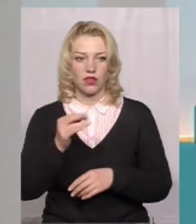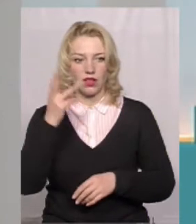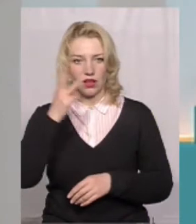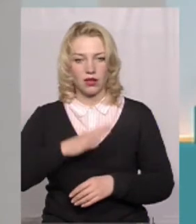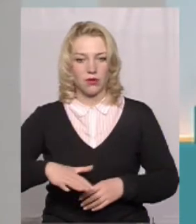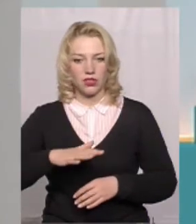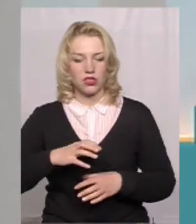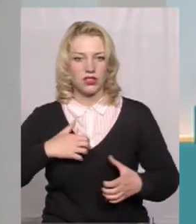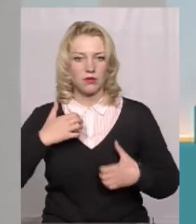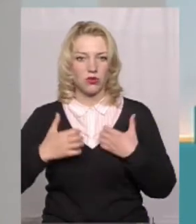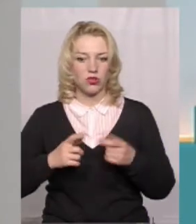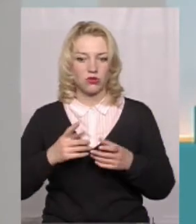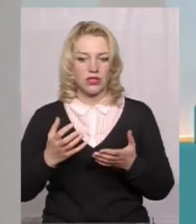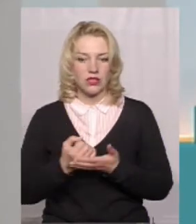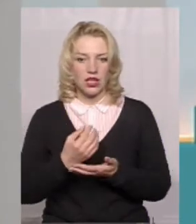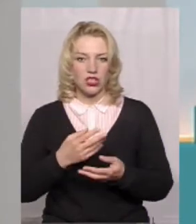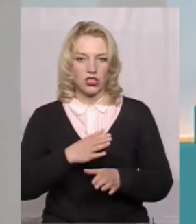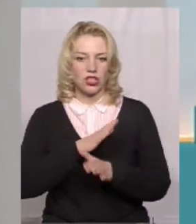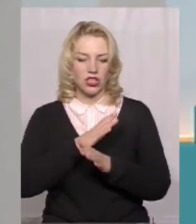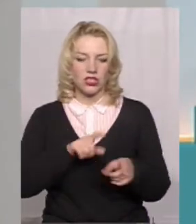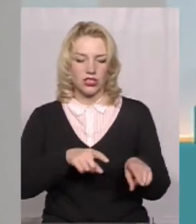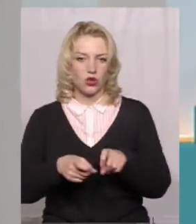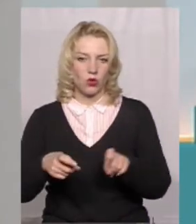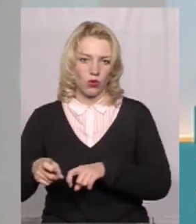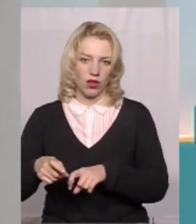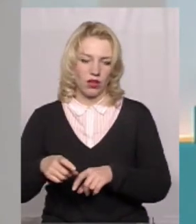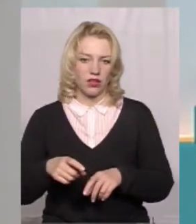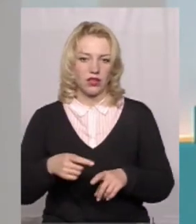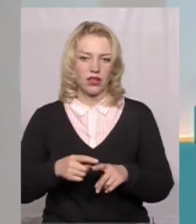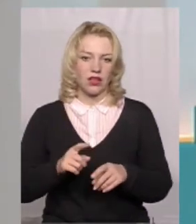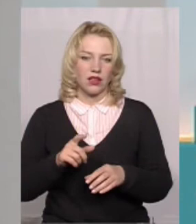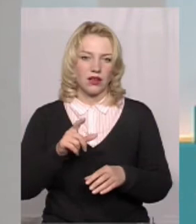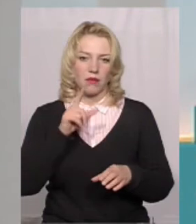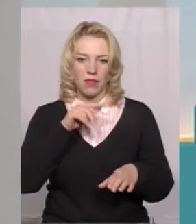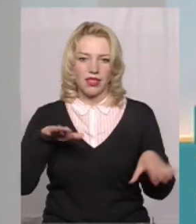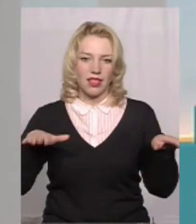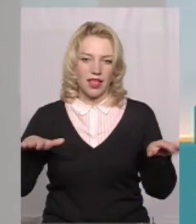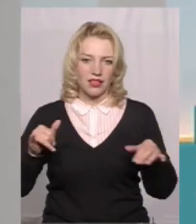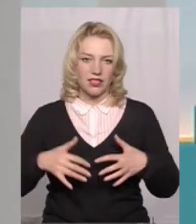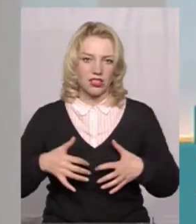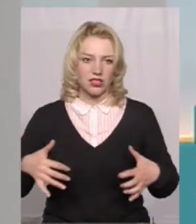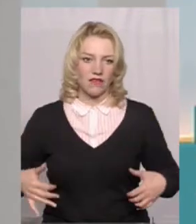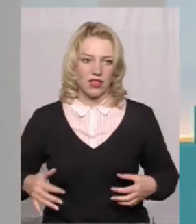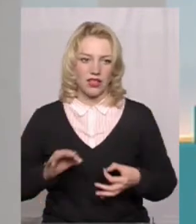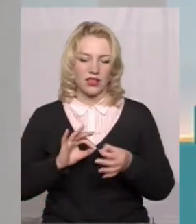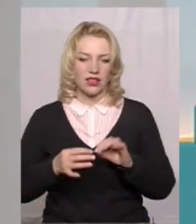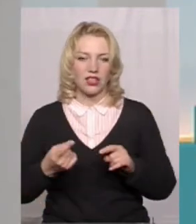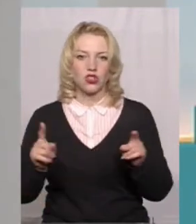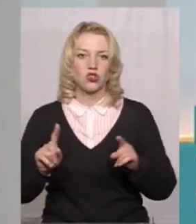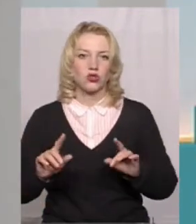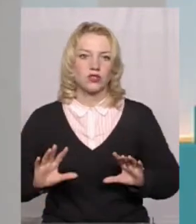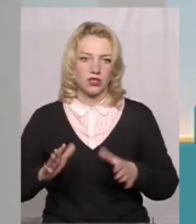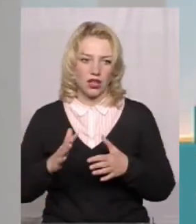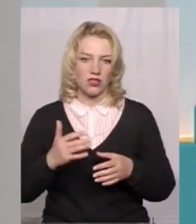Хмельниччині сполошилися, бо знайшли трупи загиблих диких птахів і звірів. Детальніше про те, що сталося